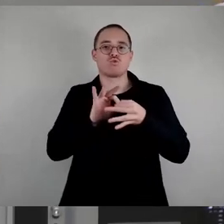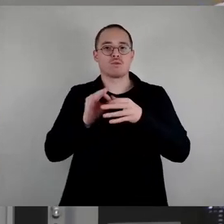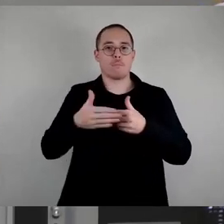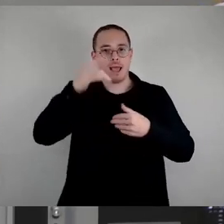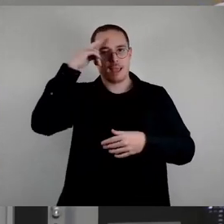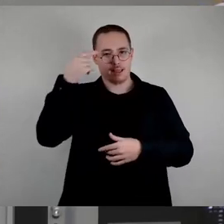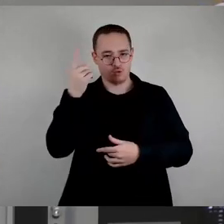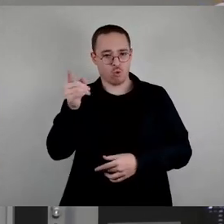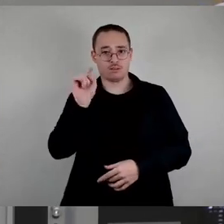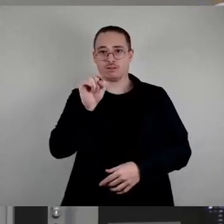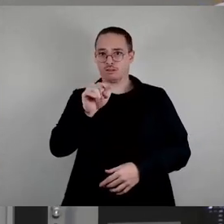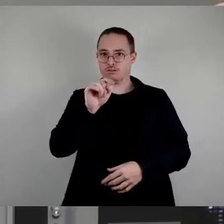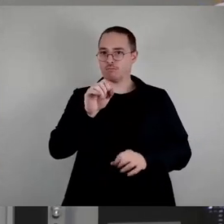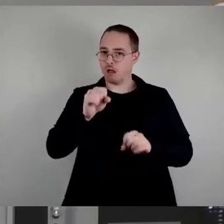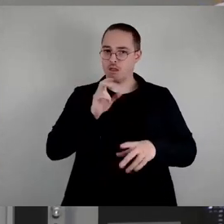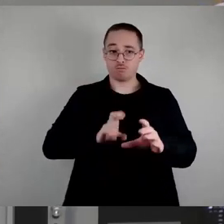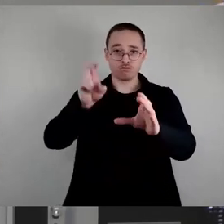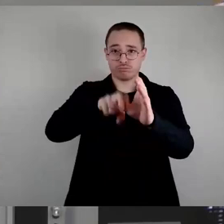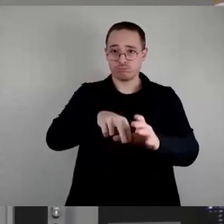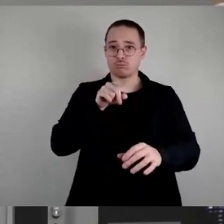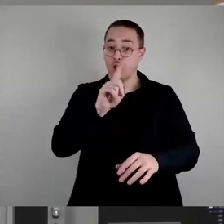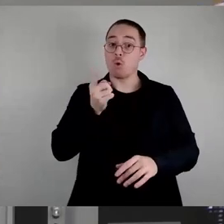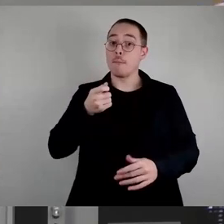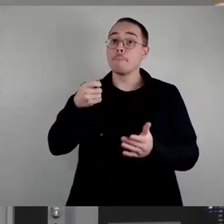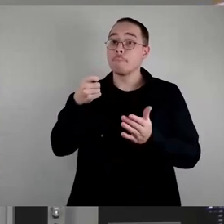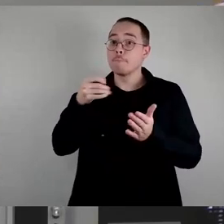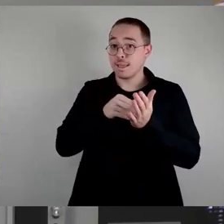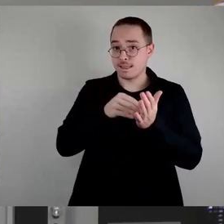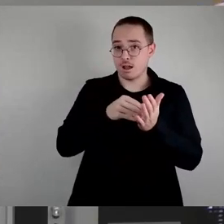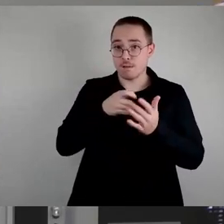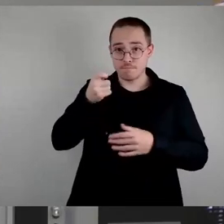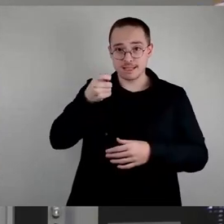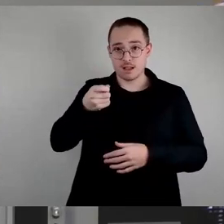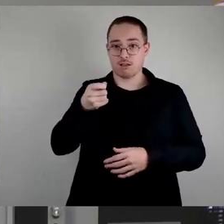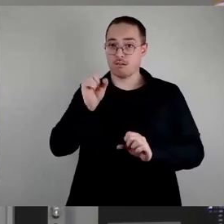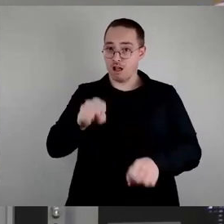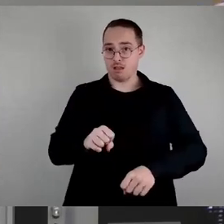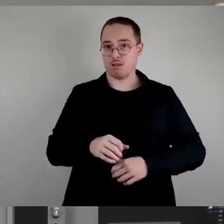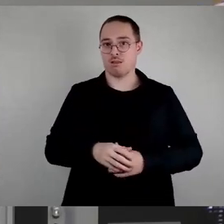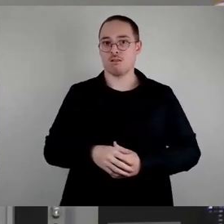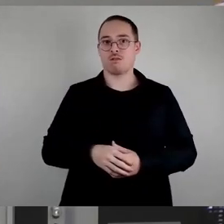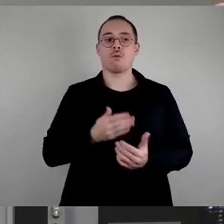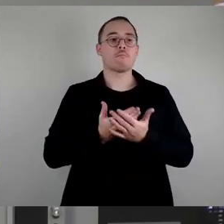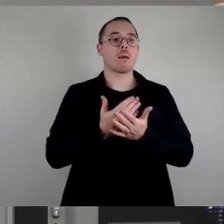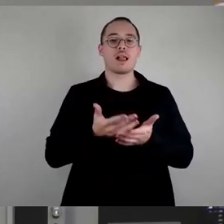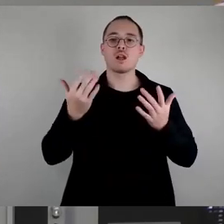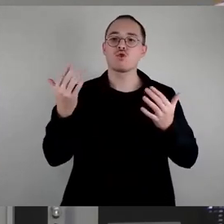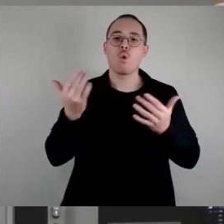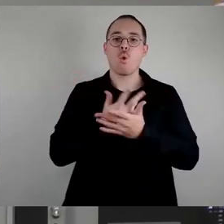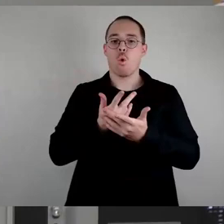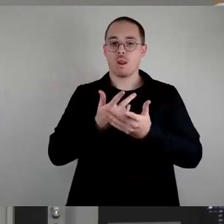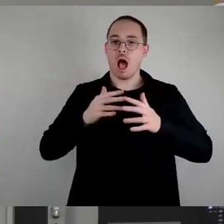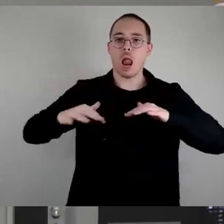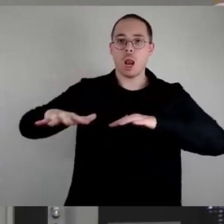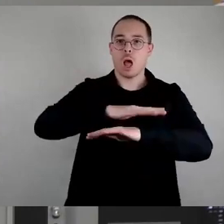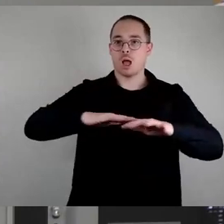Projekten auch als Mieter starten, auch wenn es darum geht, Grünanlagen zu sanieren, für Ordnung und Sauberkeit zu